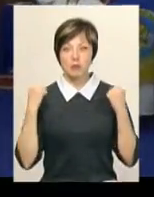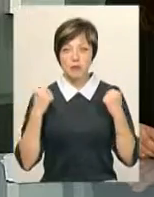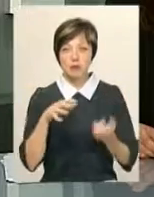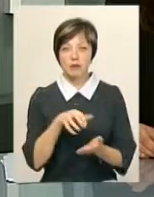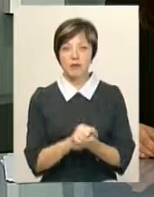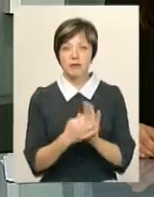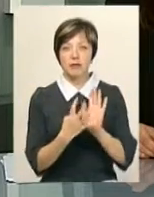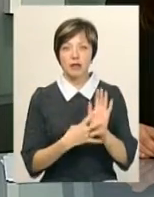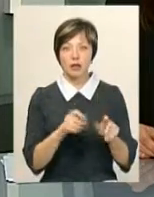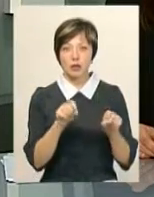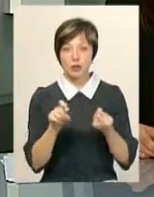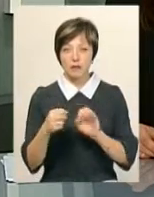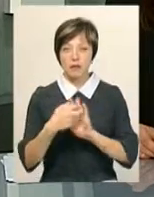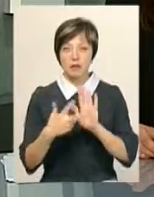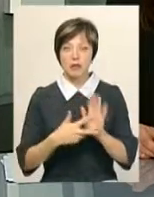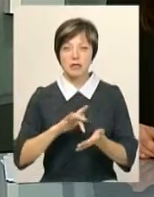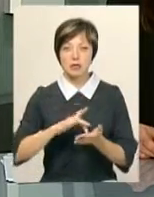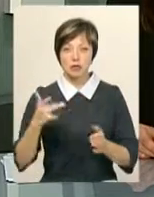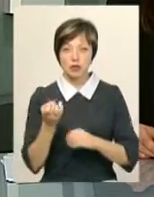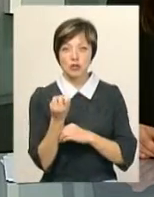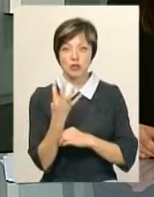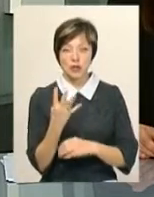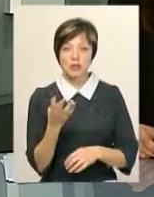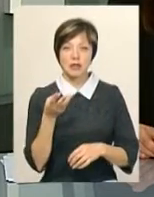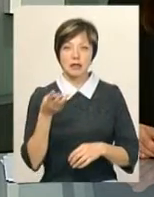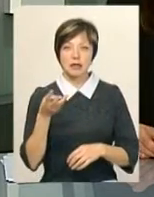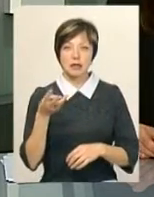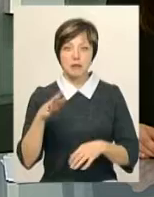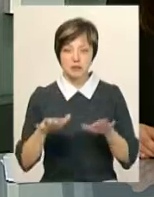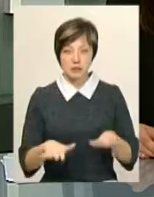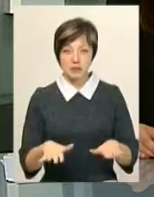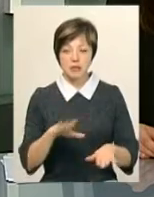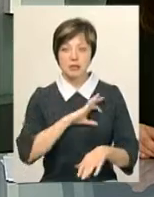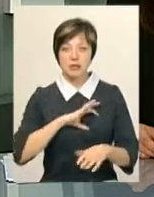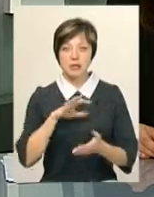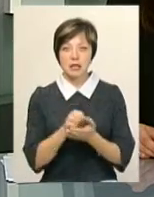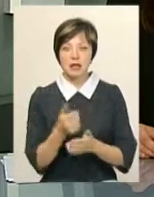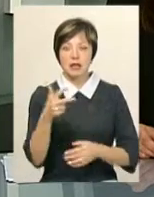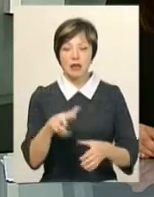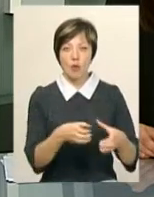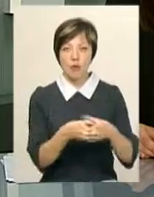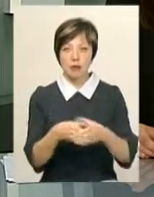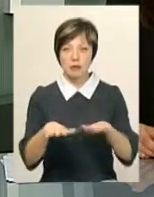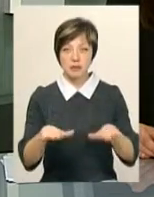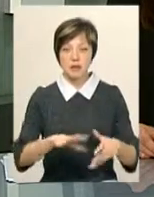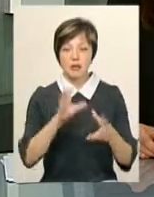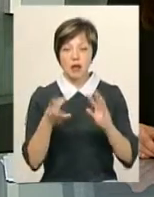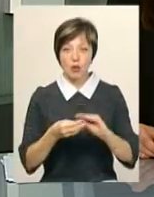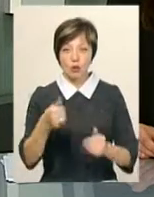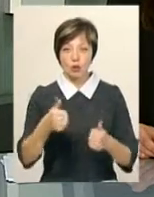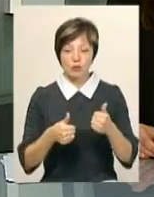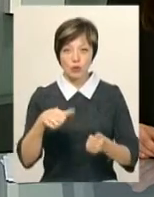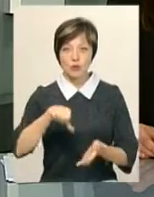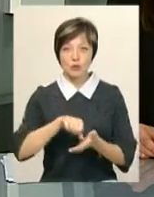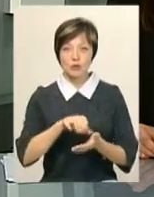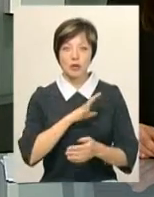вибороли 19 золотих, 18 срібних та 14 бронзових медалей. Та зайняли третє командне місце. Загалом у турнірі участь